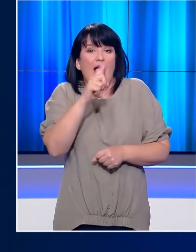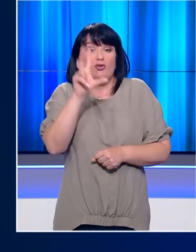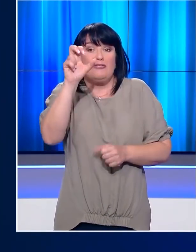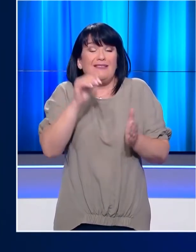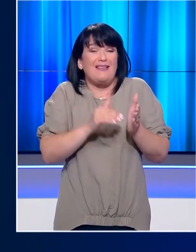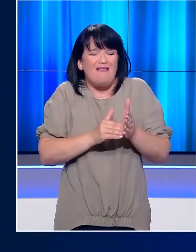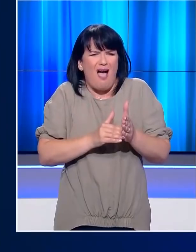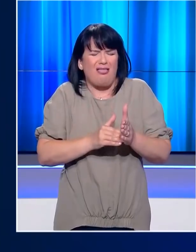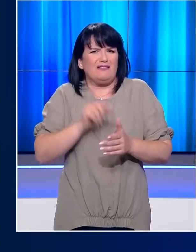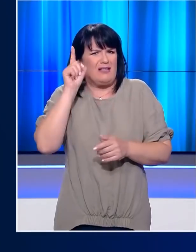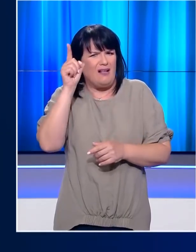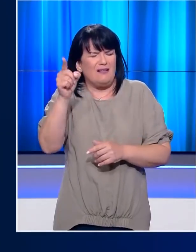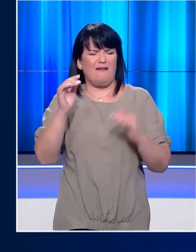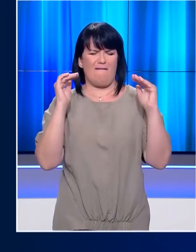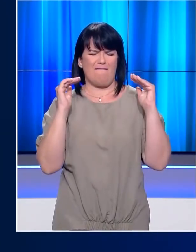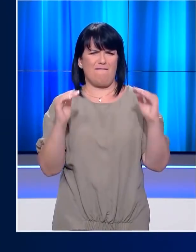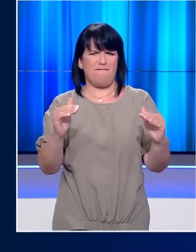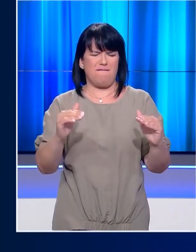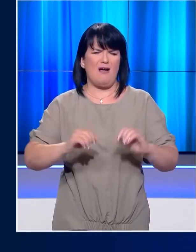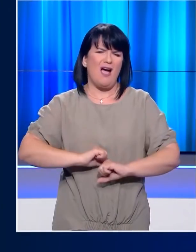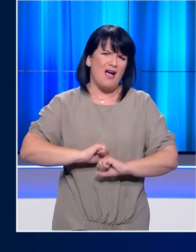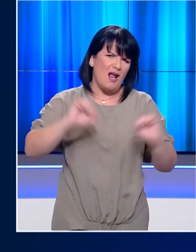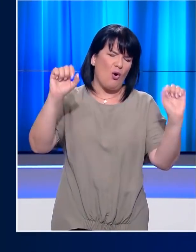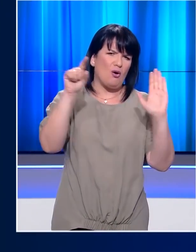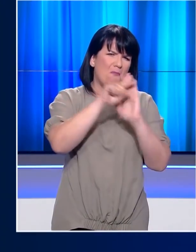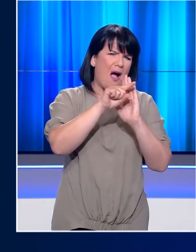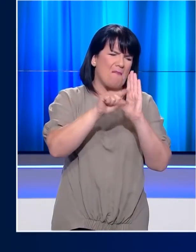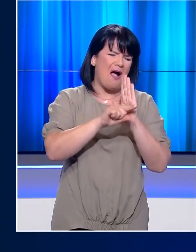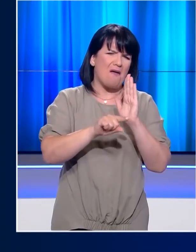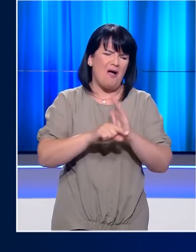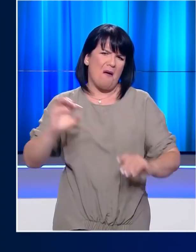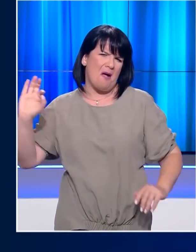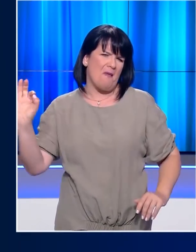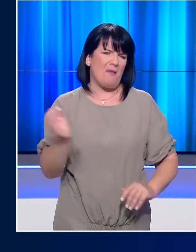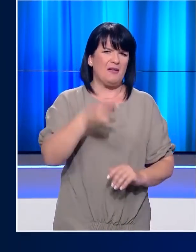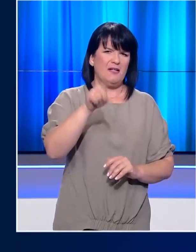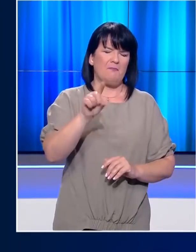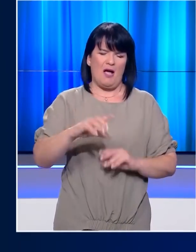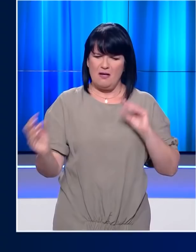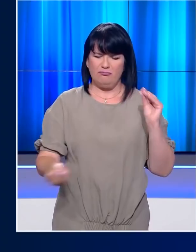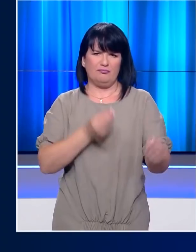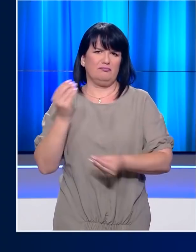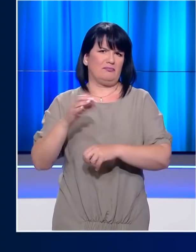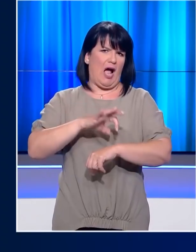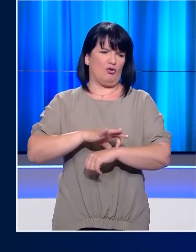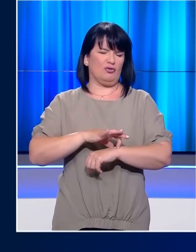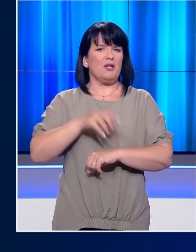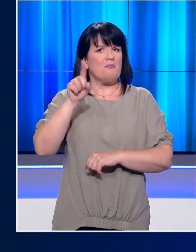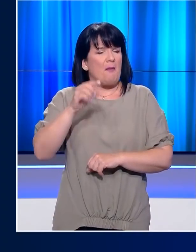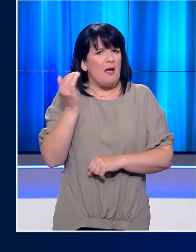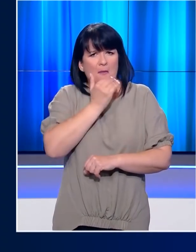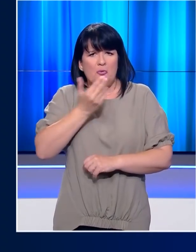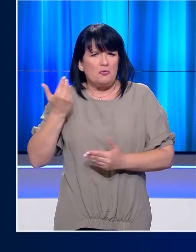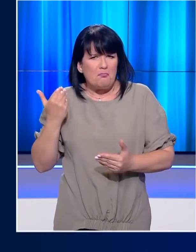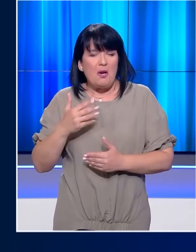.000 την ώρα που η χώρα συνεχίζει να καταγράφει νέα αρνητικά ρεκόρ ημερίσιο αριθμού κρουσμάτων. Το τελευταίο 24 ώρο